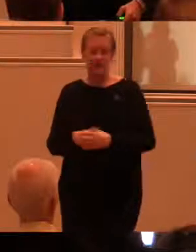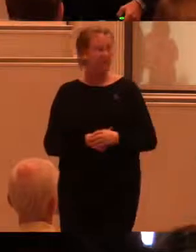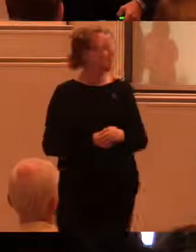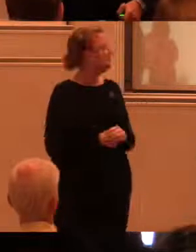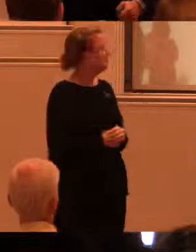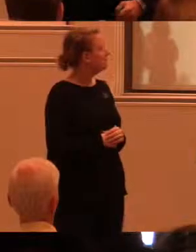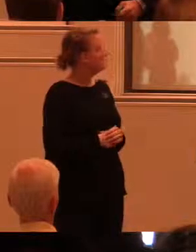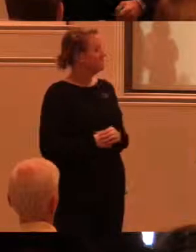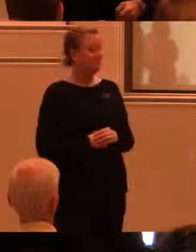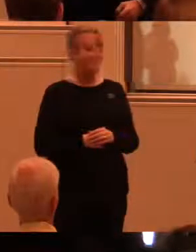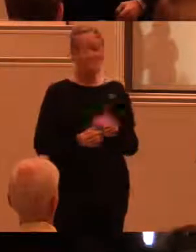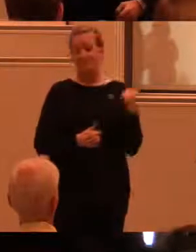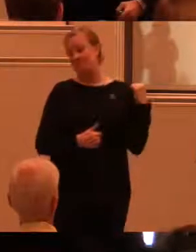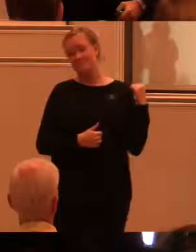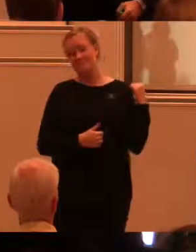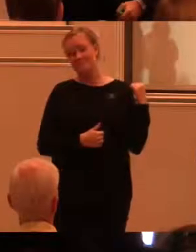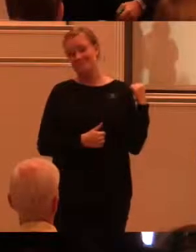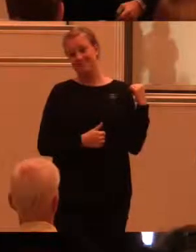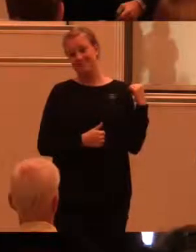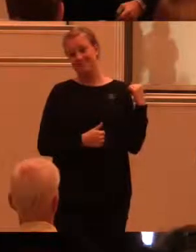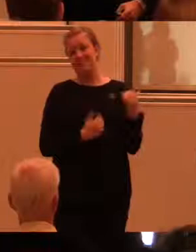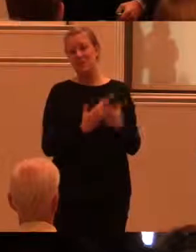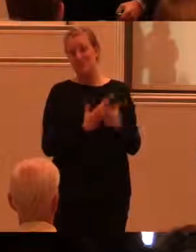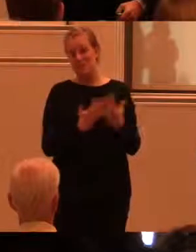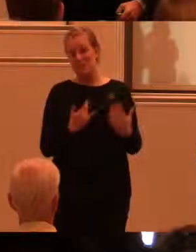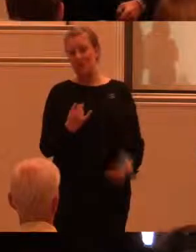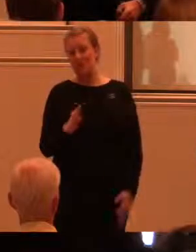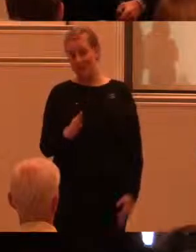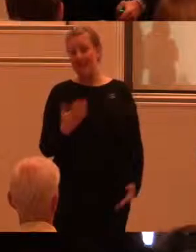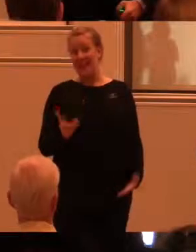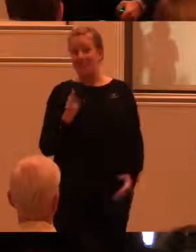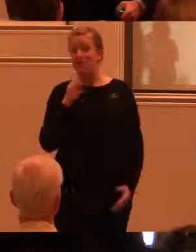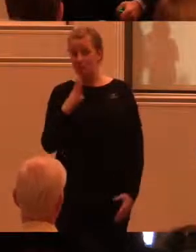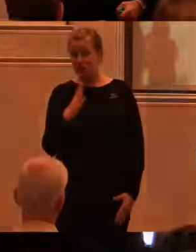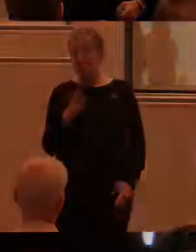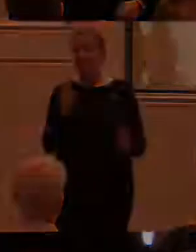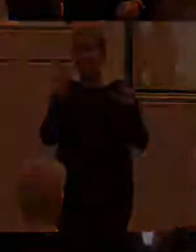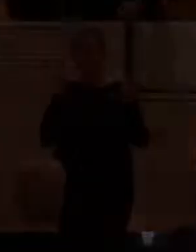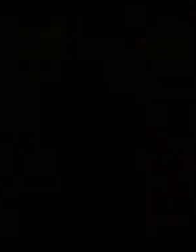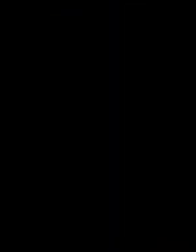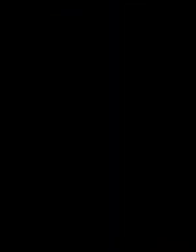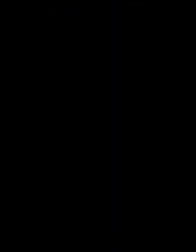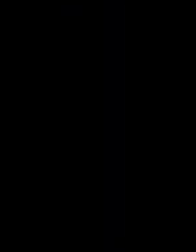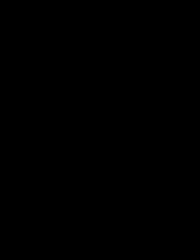Efter det här råder det ingen tvekan om att mångfald är det nya normala. Eller hur? det här